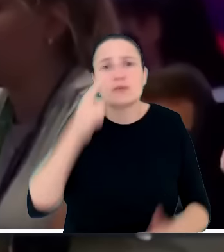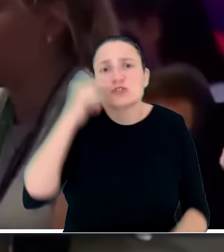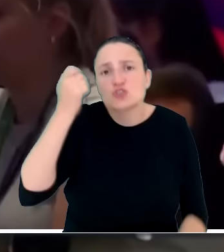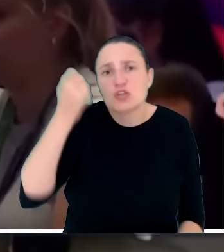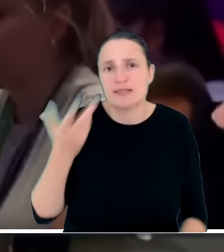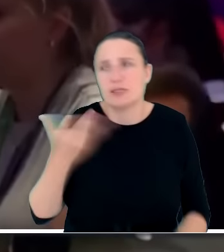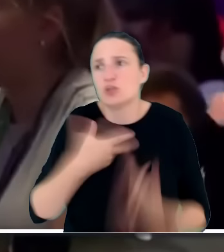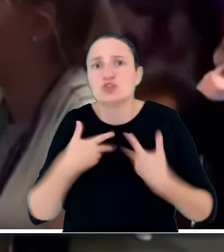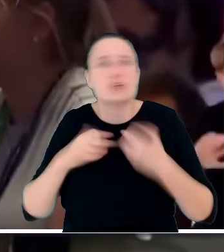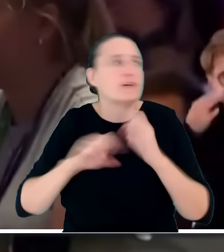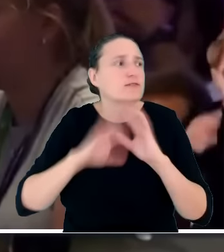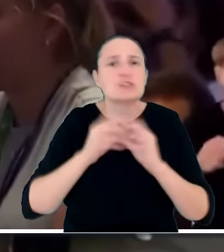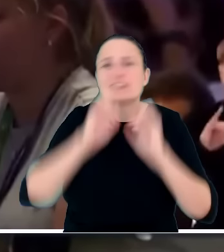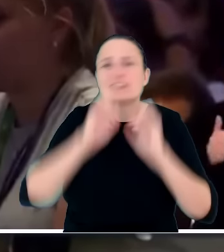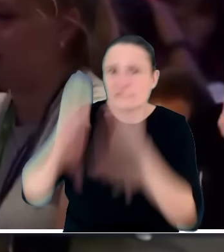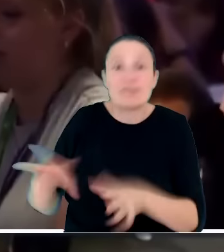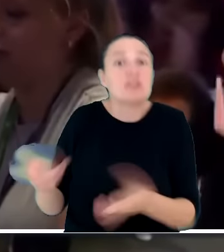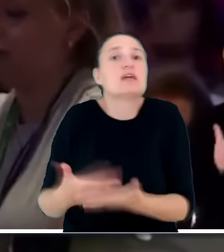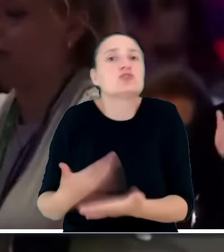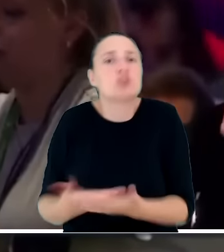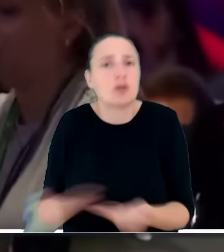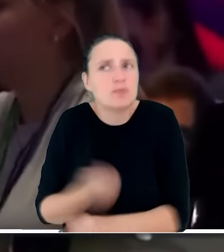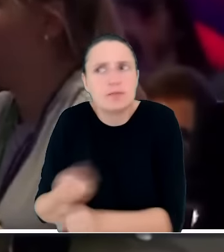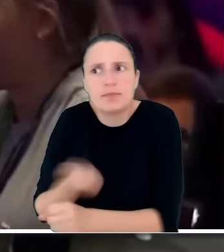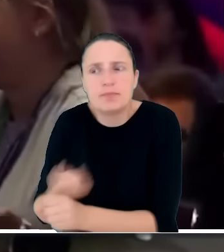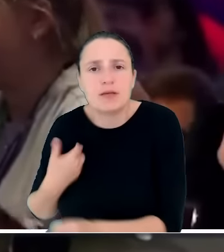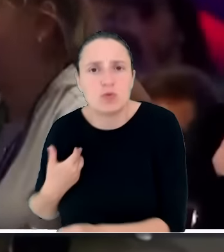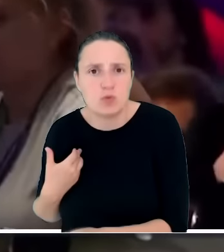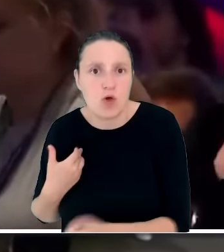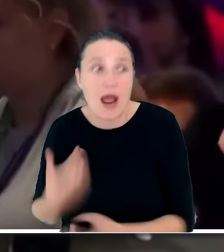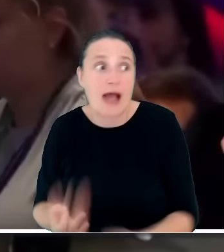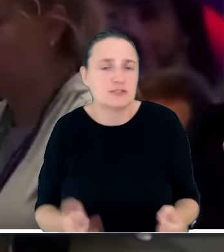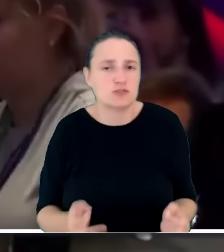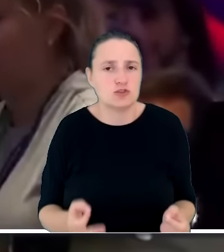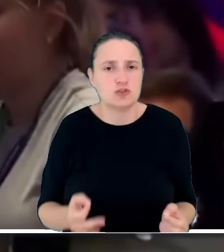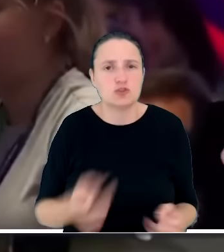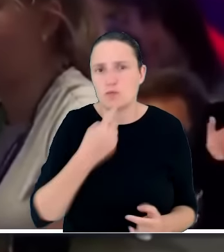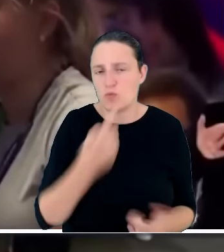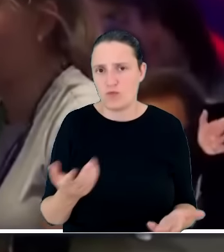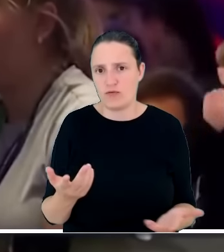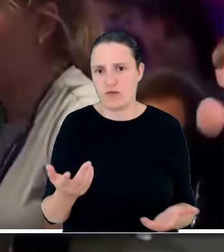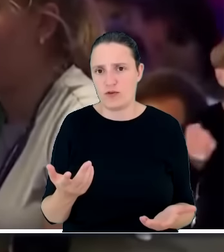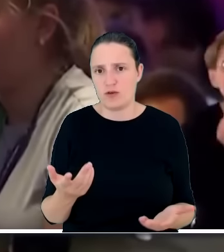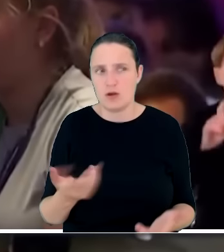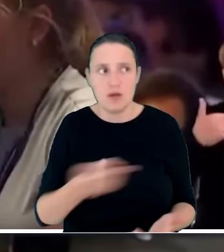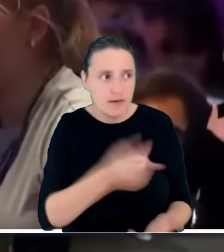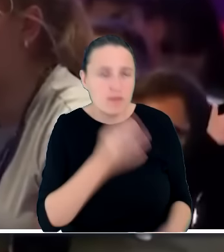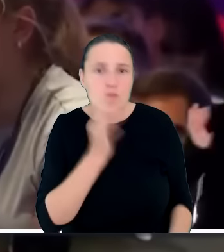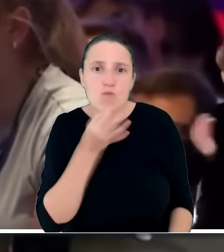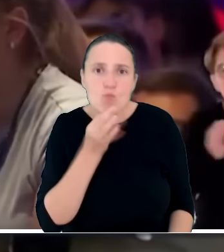życie, no pomordowani w bestialski sposób. I dziś wypowiadanie w obecności młodych ludzi i